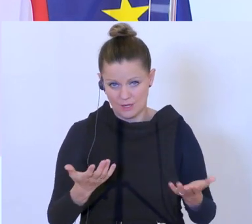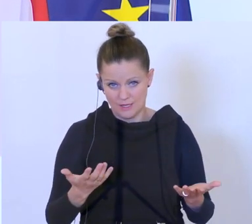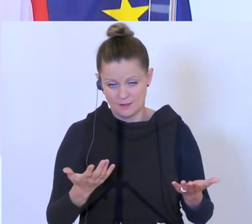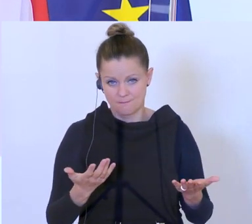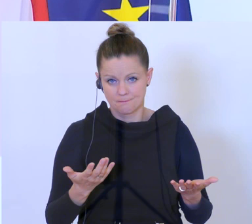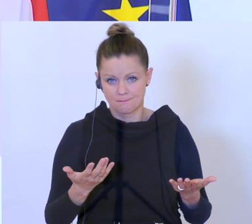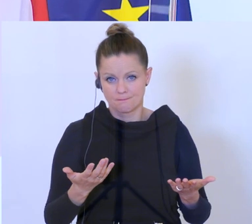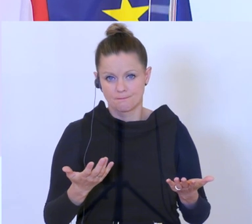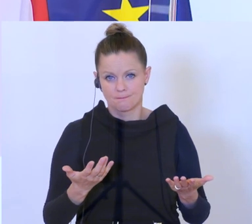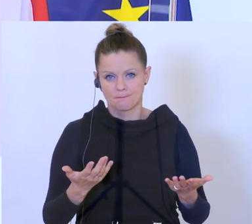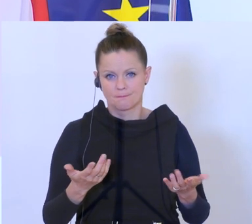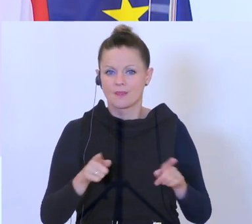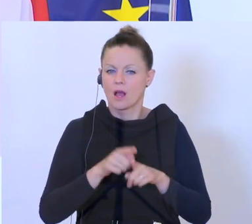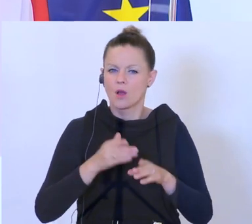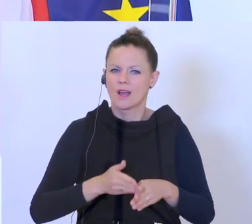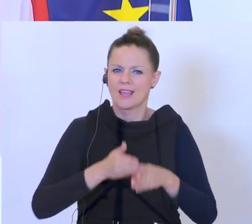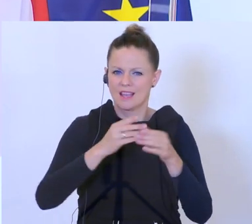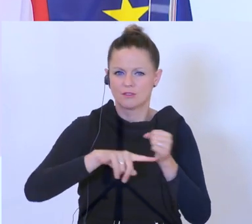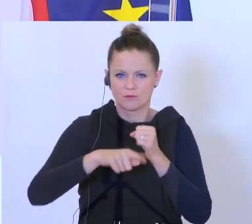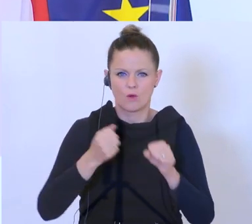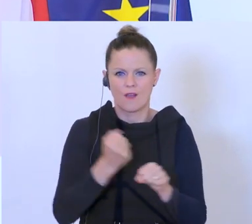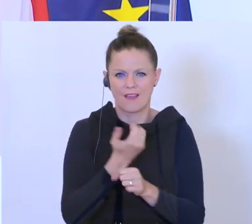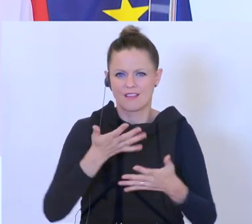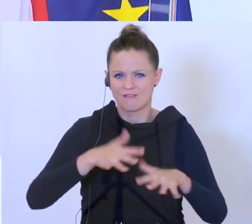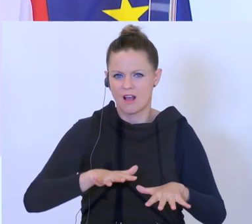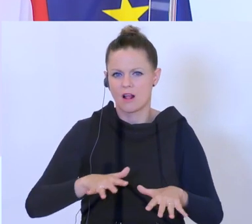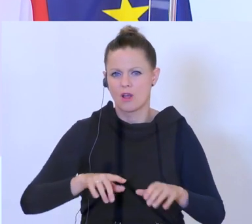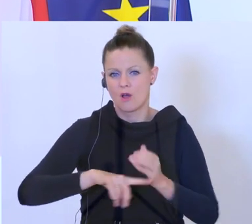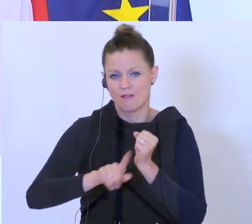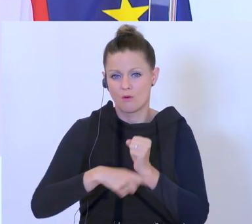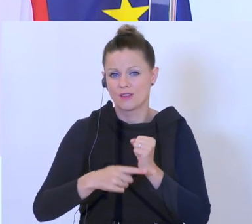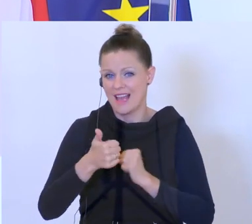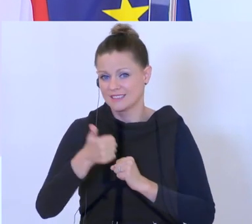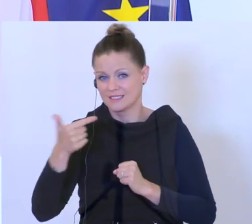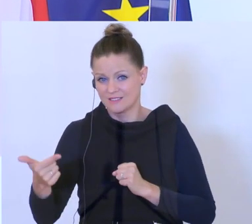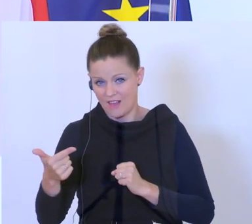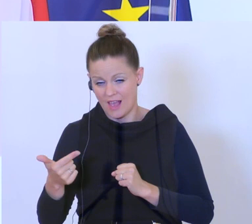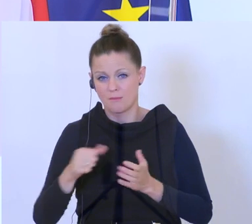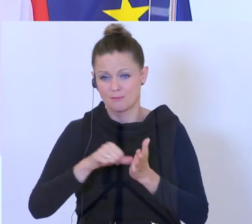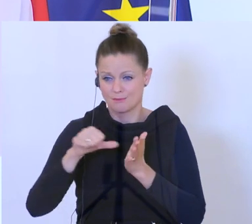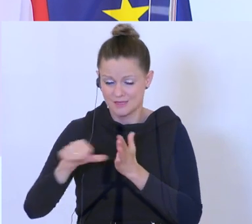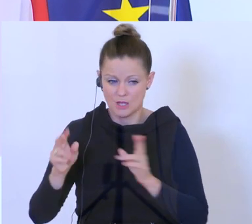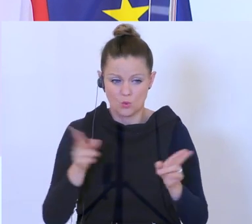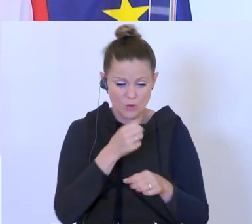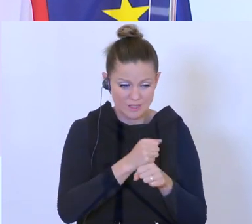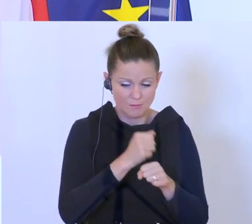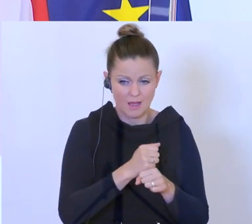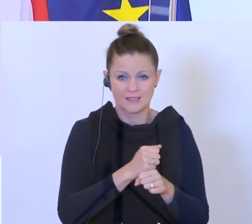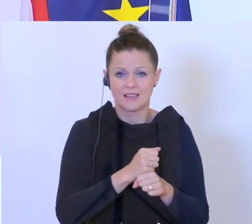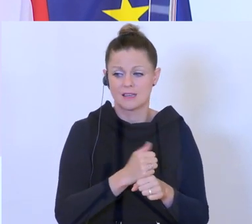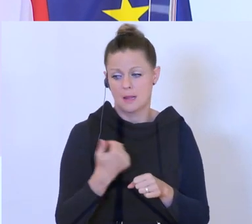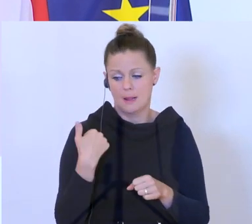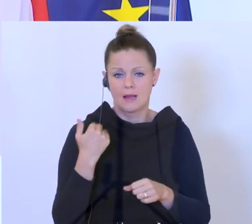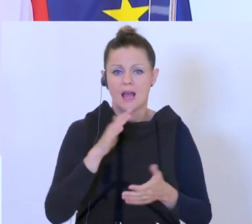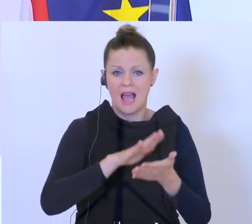über den Hilfsfonds, über den Härtefallfonds Phase 1 und 2 ausbezahlt worden sind, über die Kurzarbeit, wo ja seit Anfang Mai